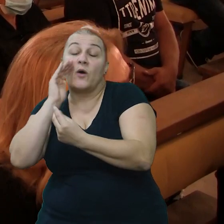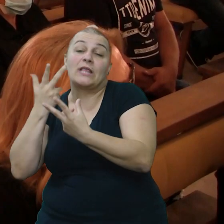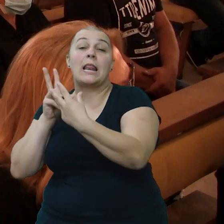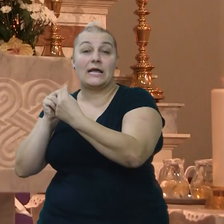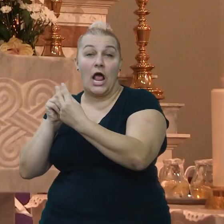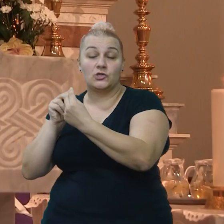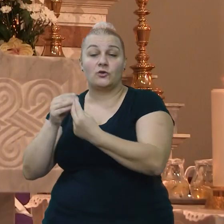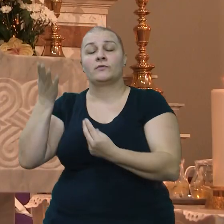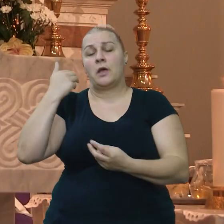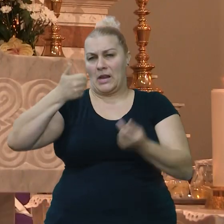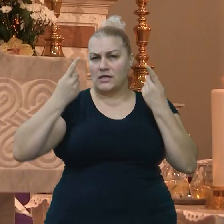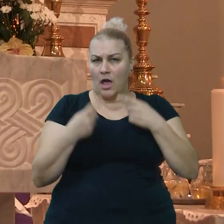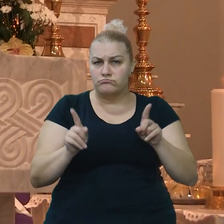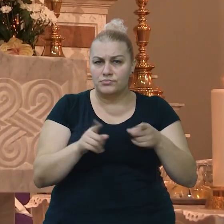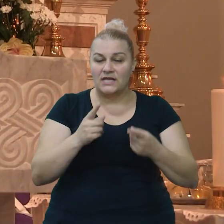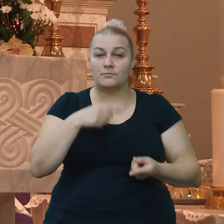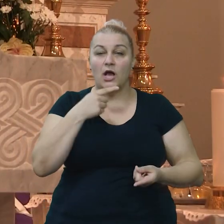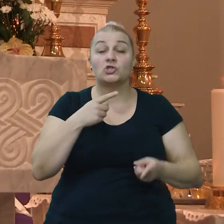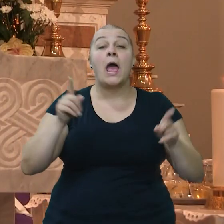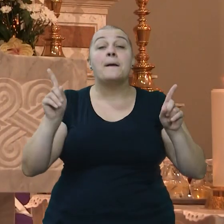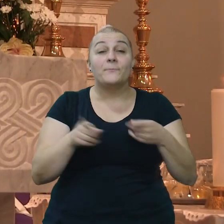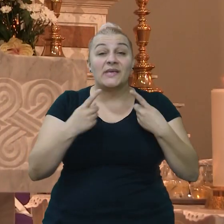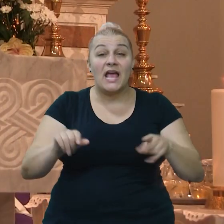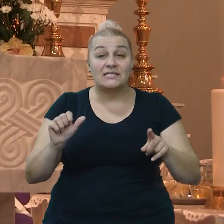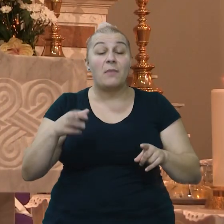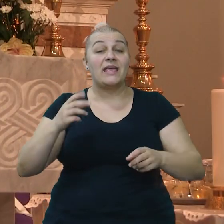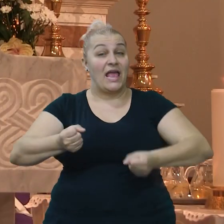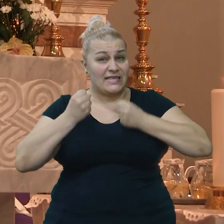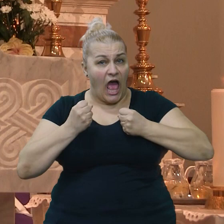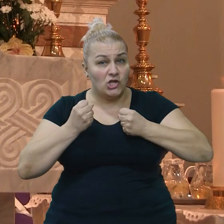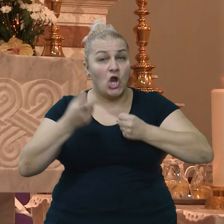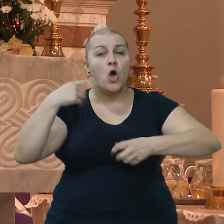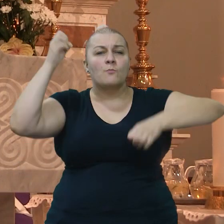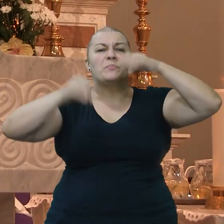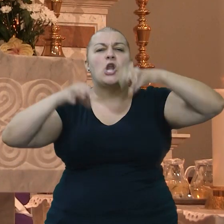pisma koja kaže, pjesma je jača od minobacača.